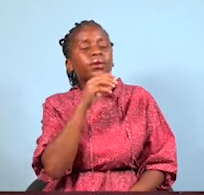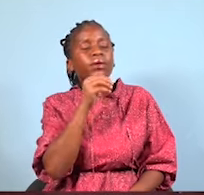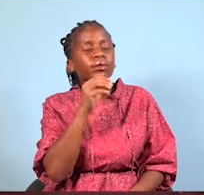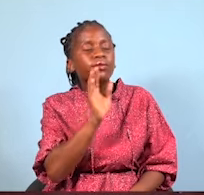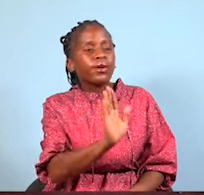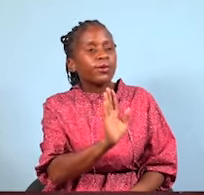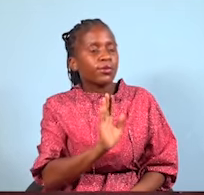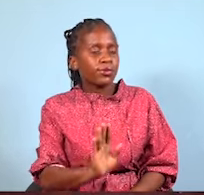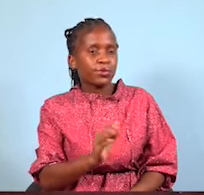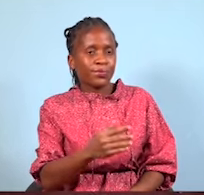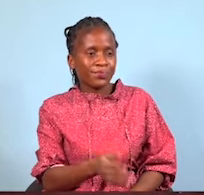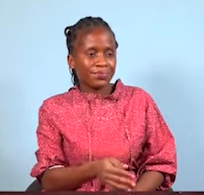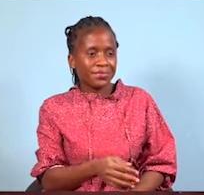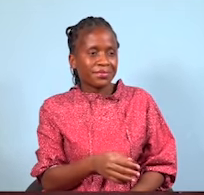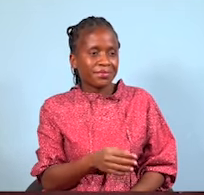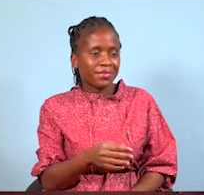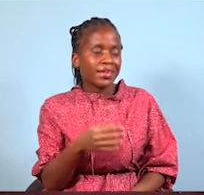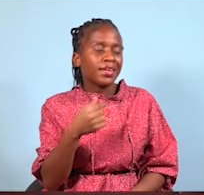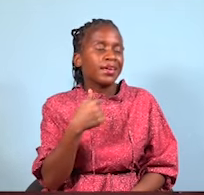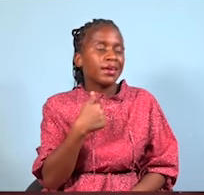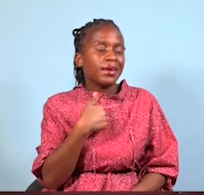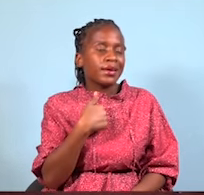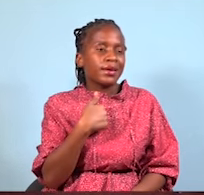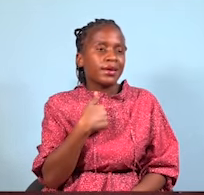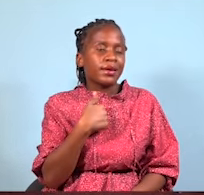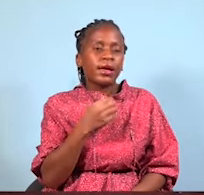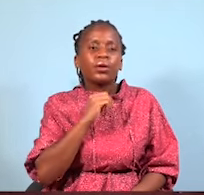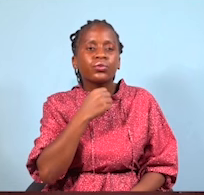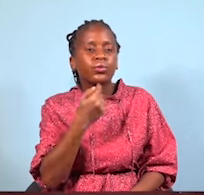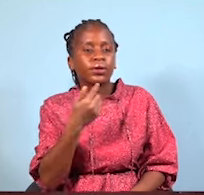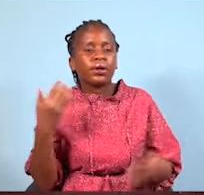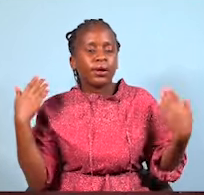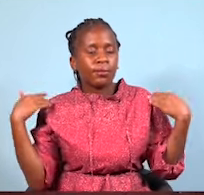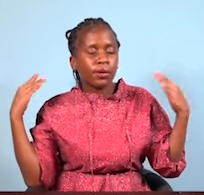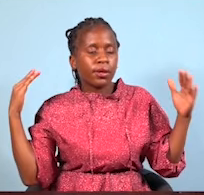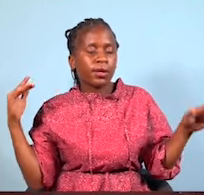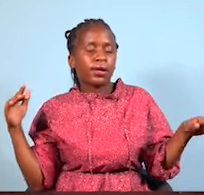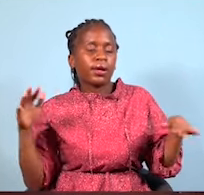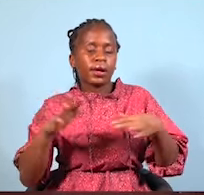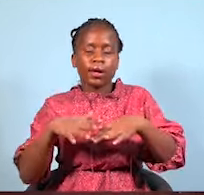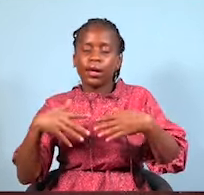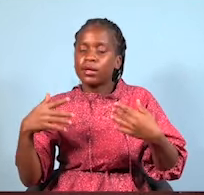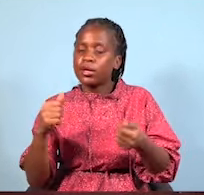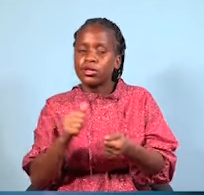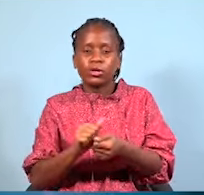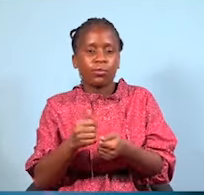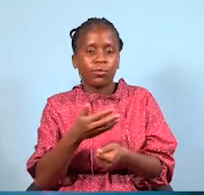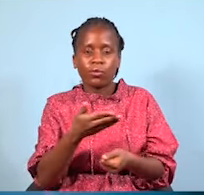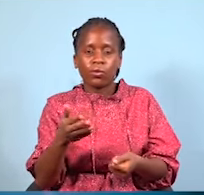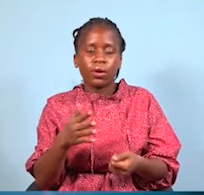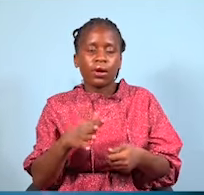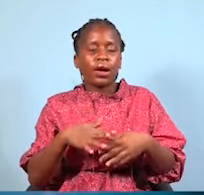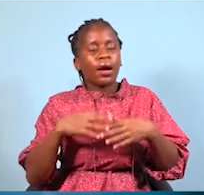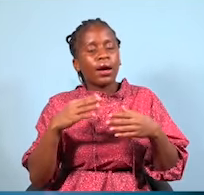One? Sasa. Sasa, malaika, hana, hana, hizi, hazitaji ndevu zako.